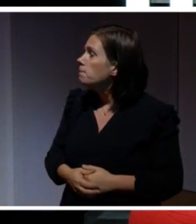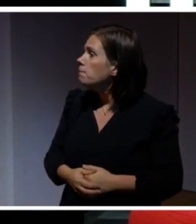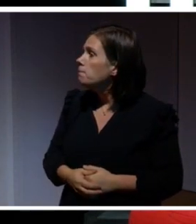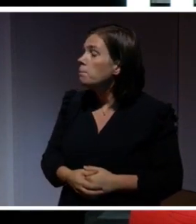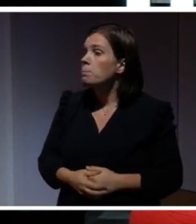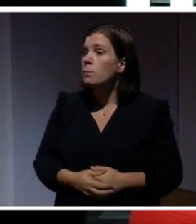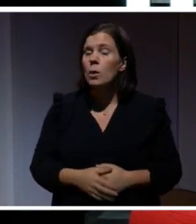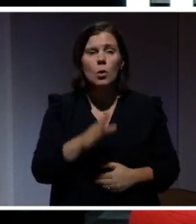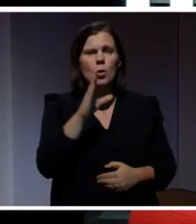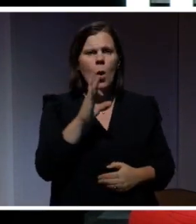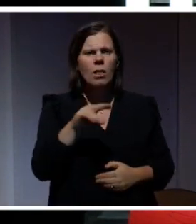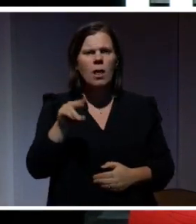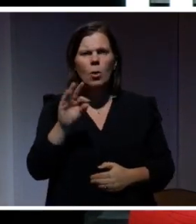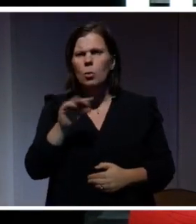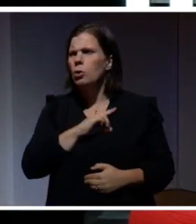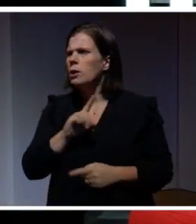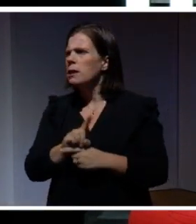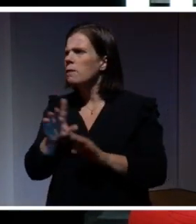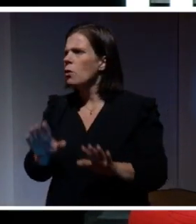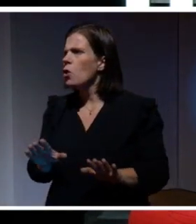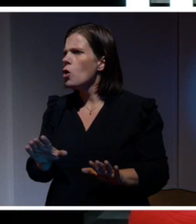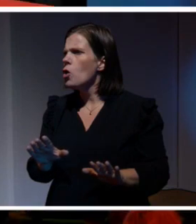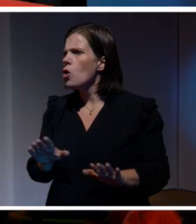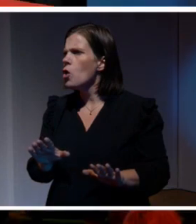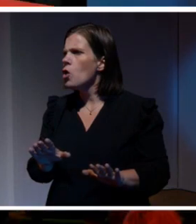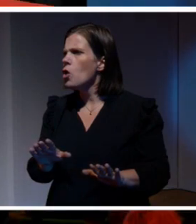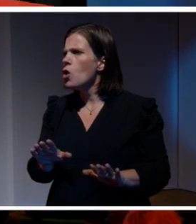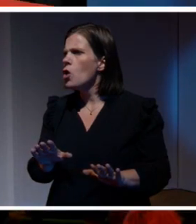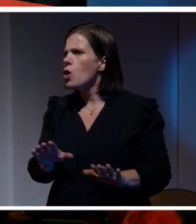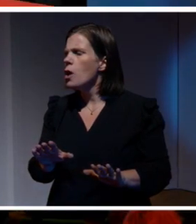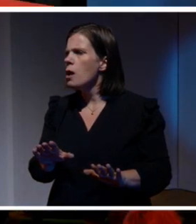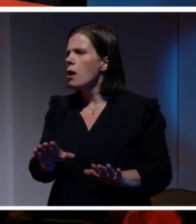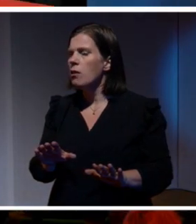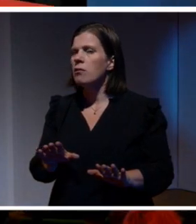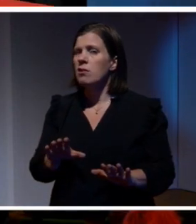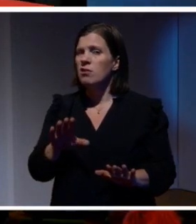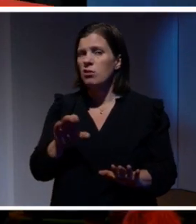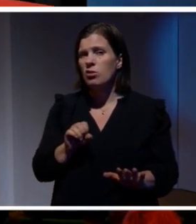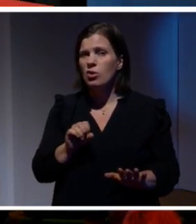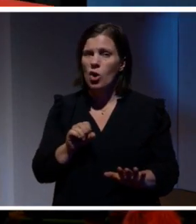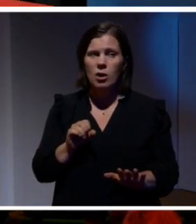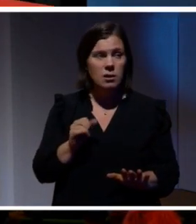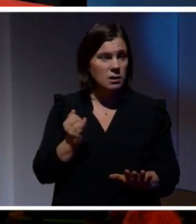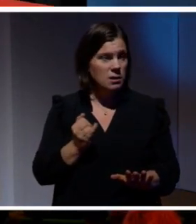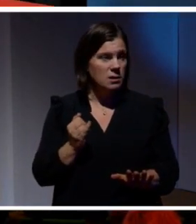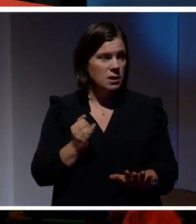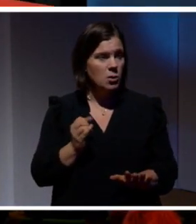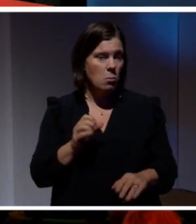Så Johanna, hur mycket tid har jag på mig nu? Jag kan ta tio, men utmärkt. Tack.